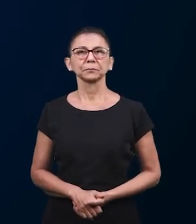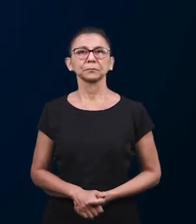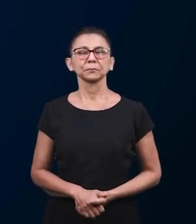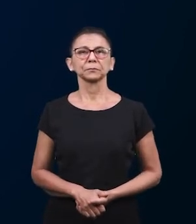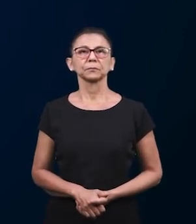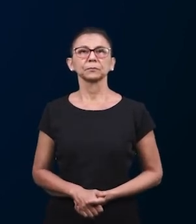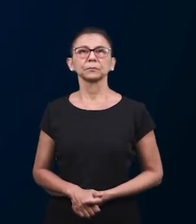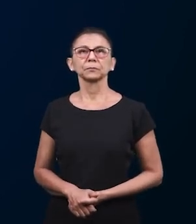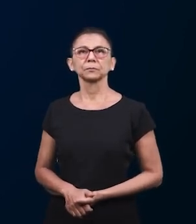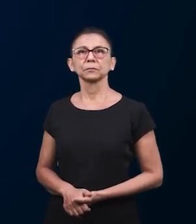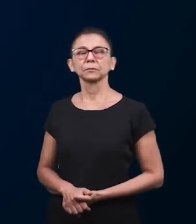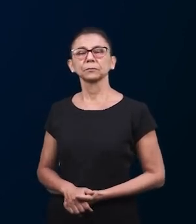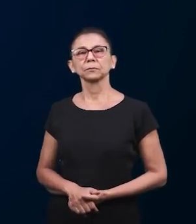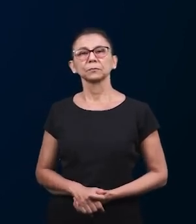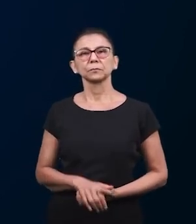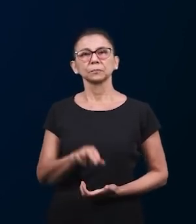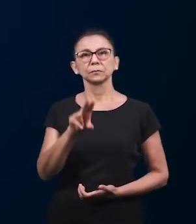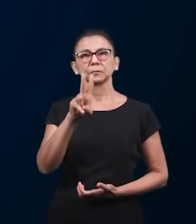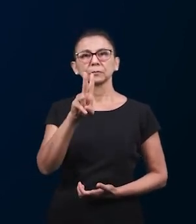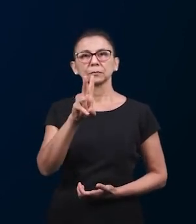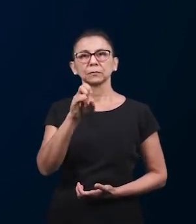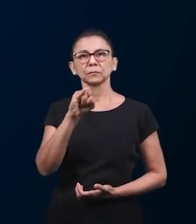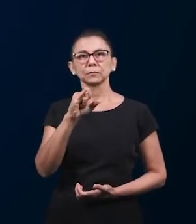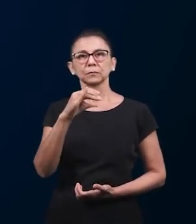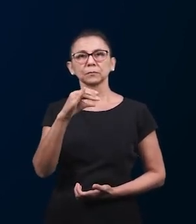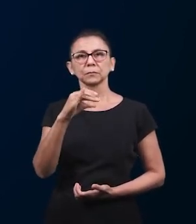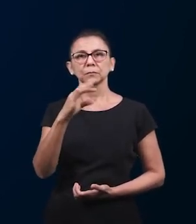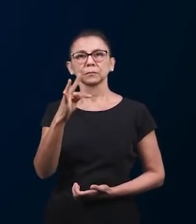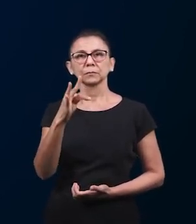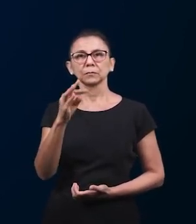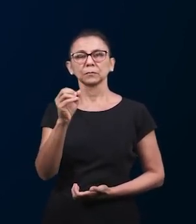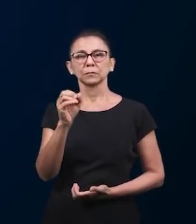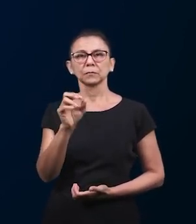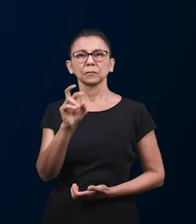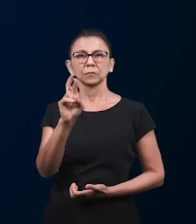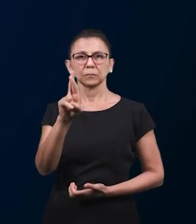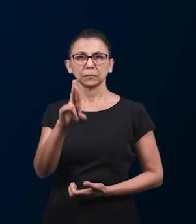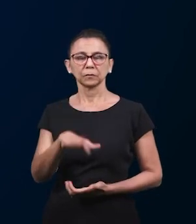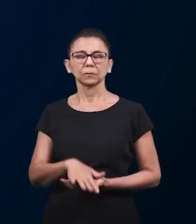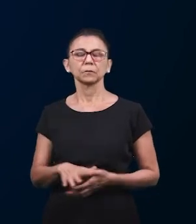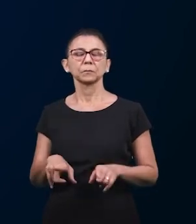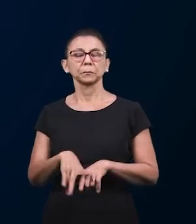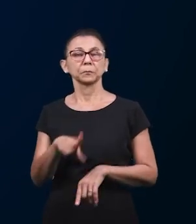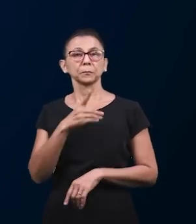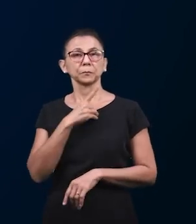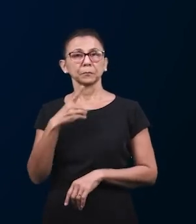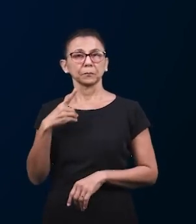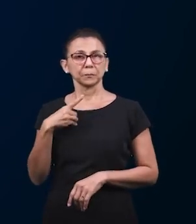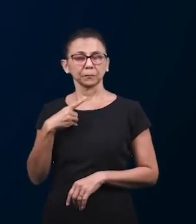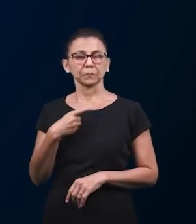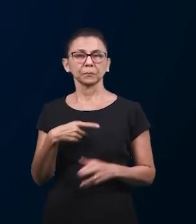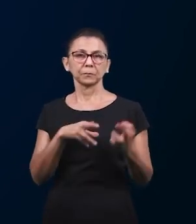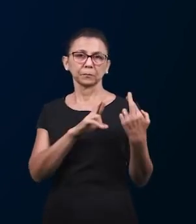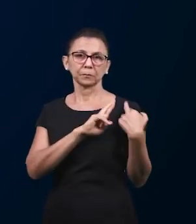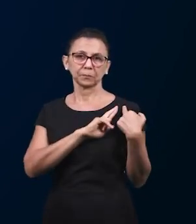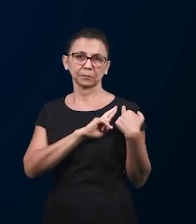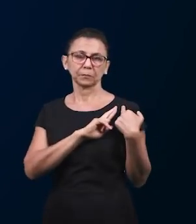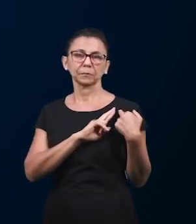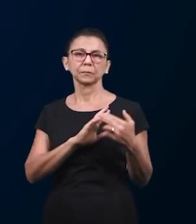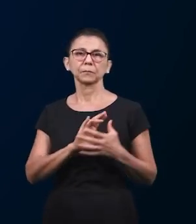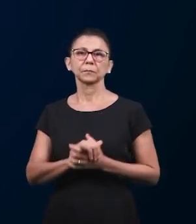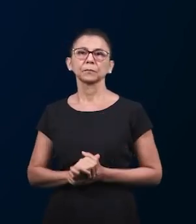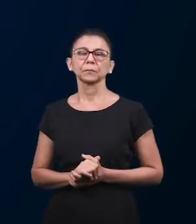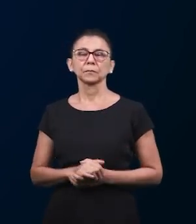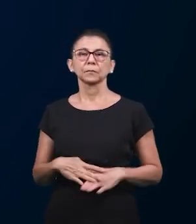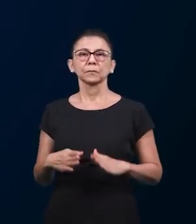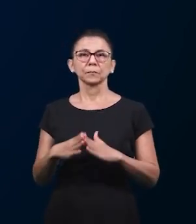и этот брат Виктор Акаши Иширази он поделится с нами свидетельствами